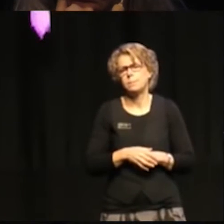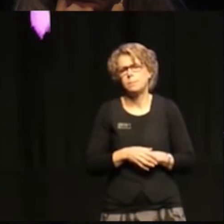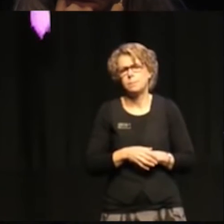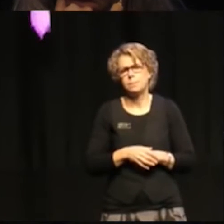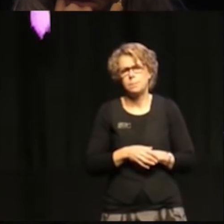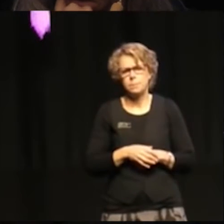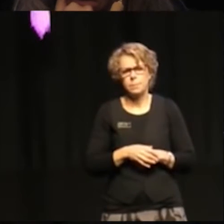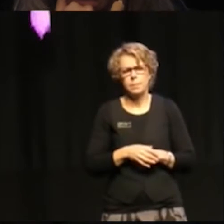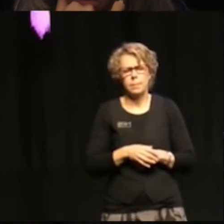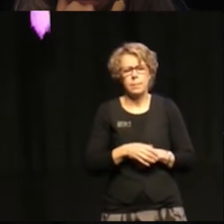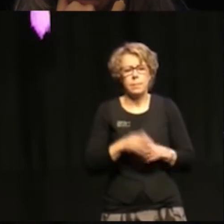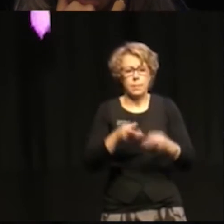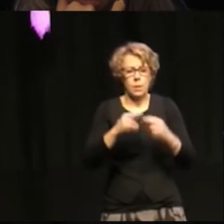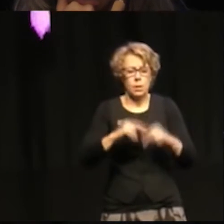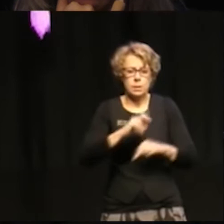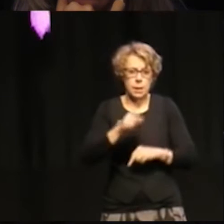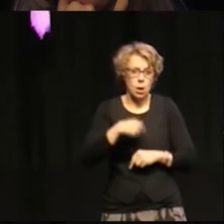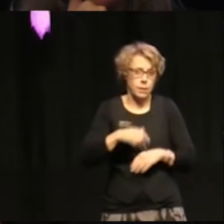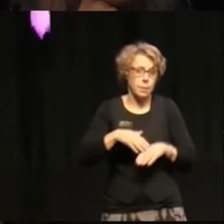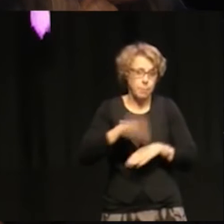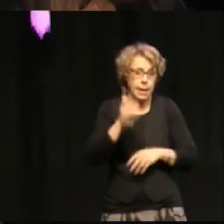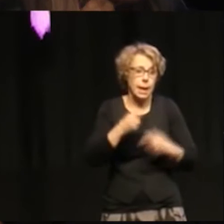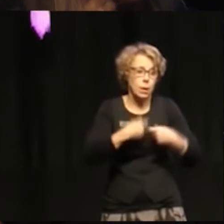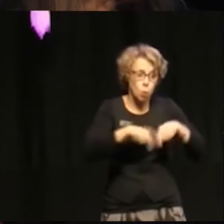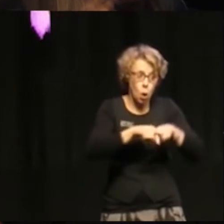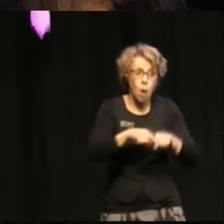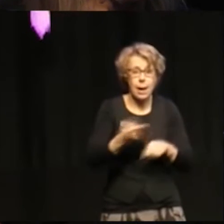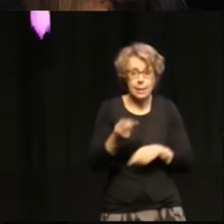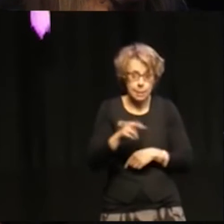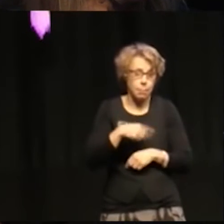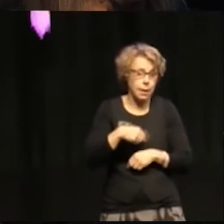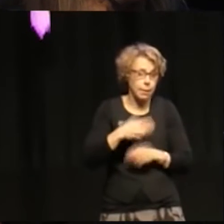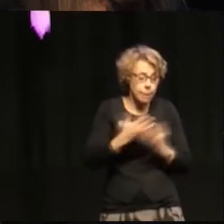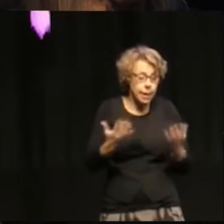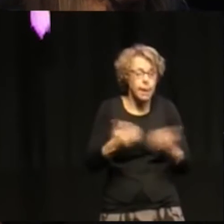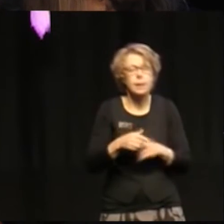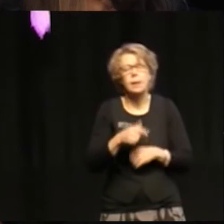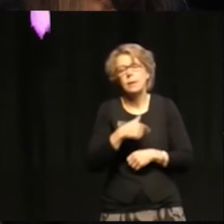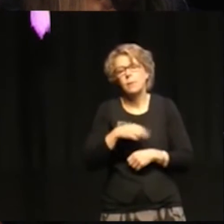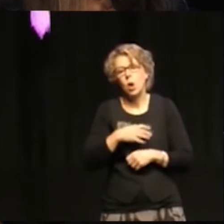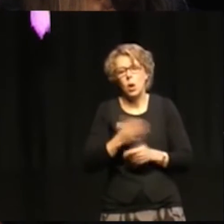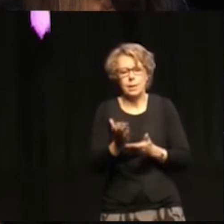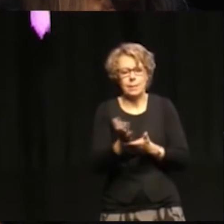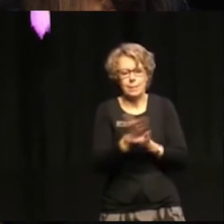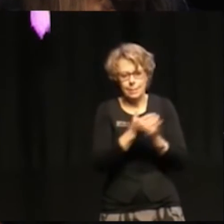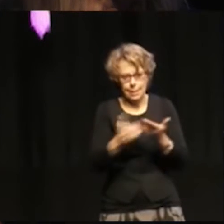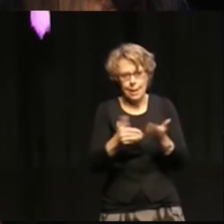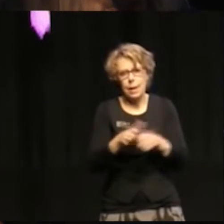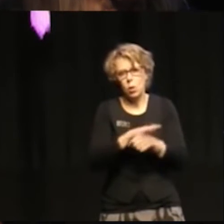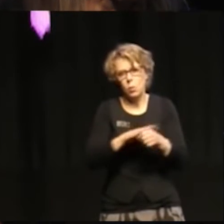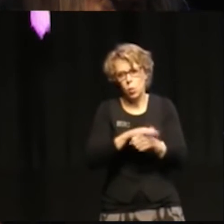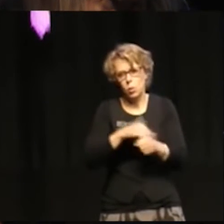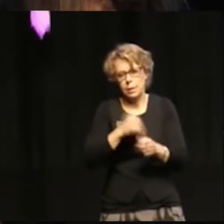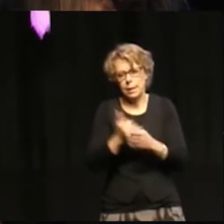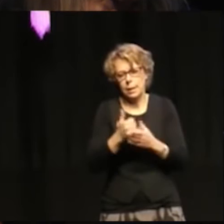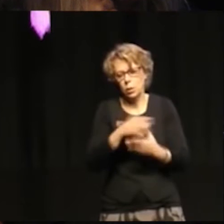Sen har vi några ännu mer lokala exempel. Vi har ett delområde i vår kommun som heter